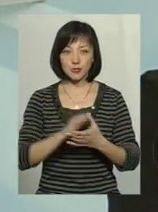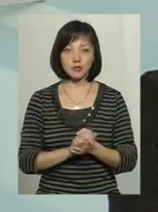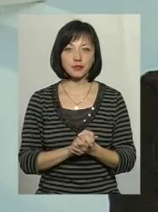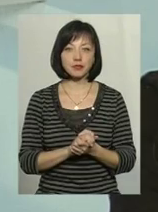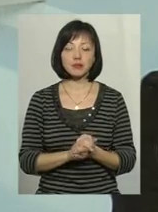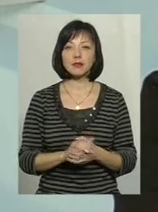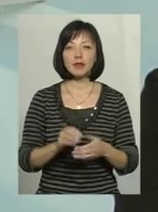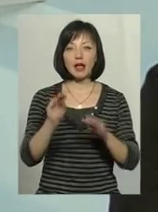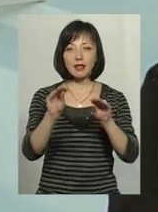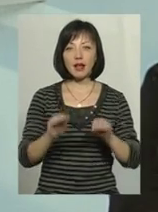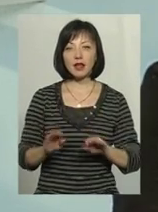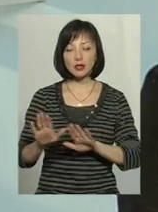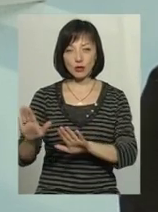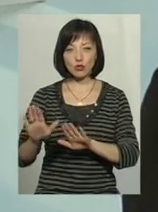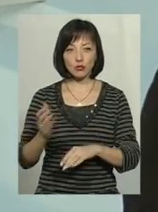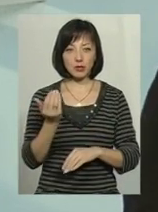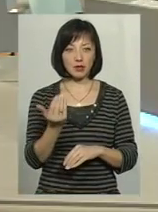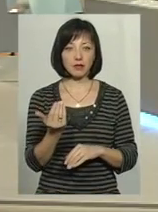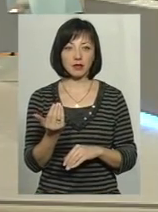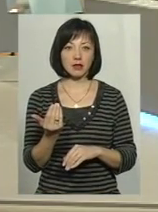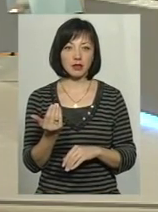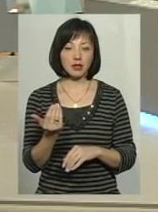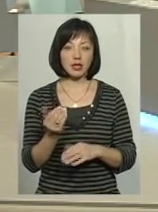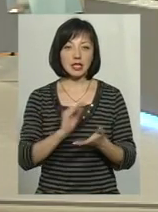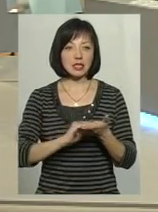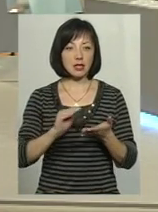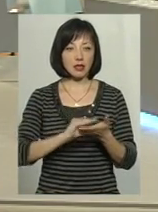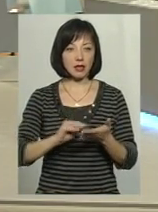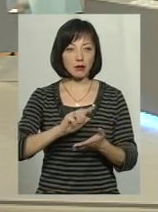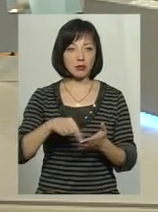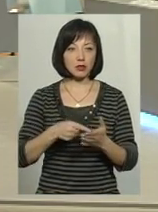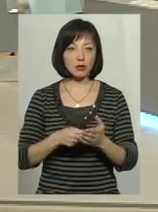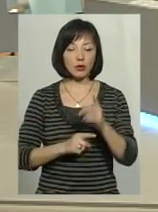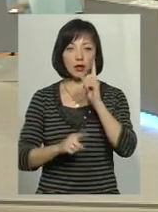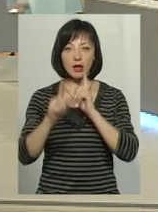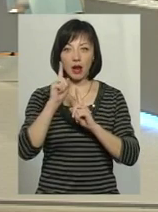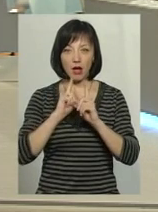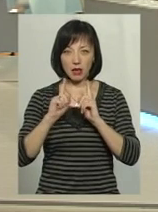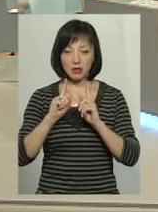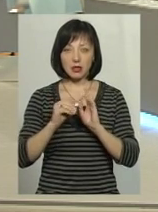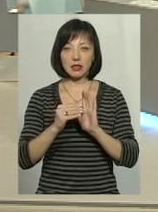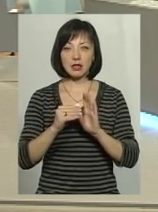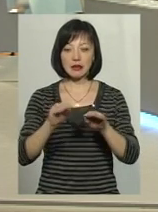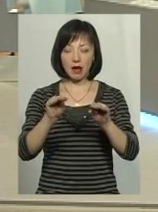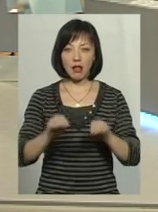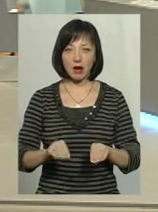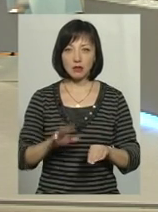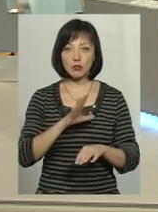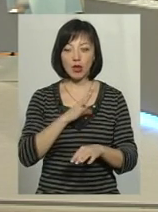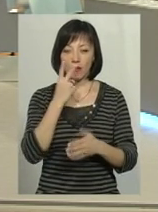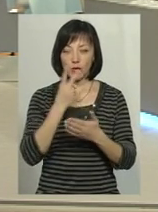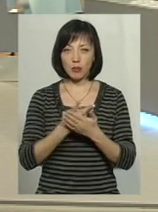декларації зіступників? Щодо декларації зіступників, то секретар міської ради, в принципі, декларація була